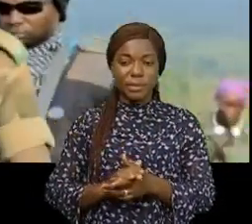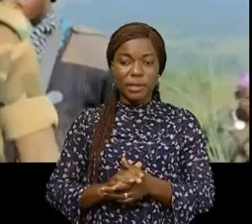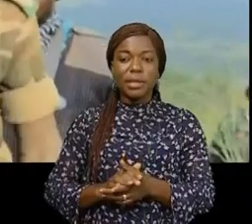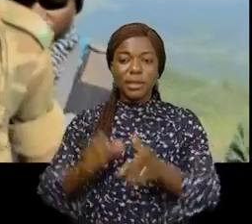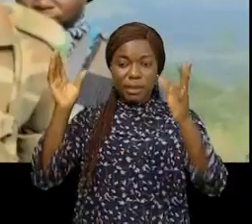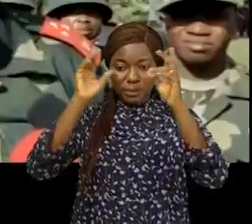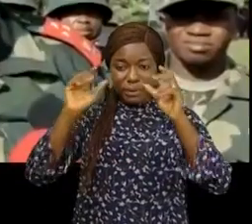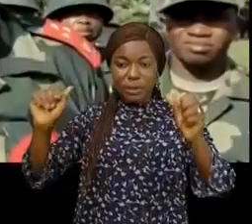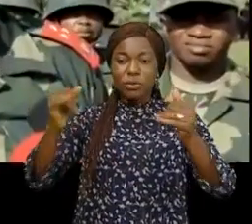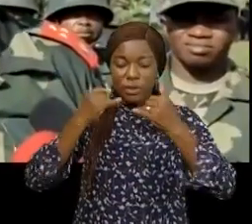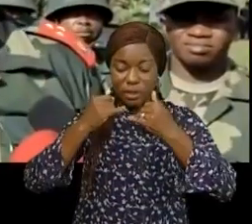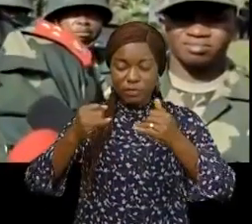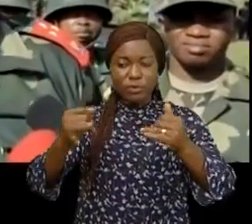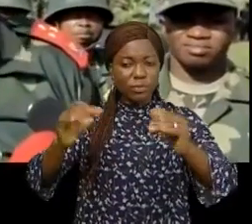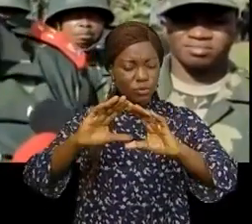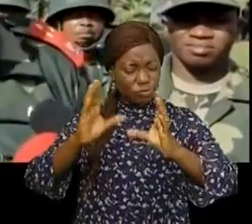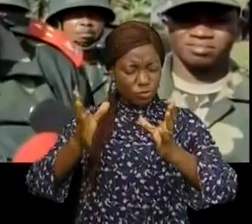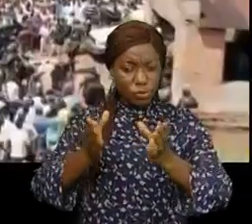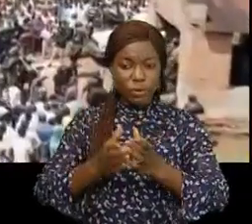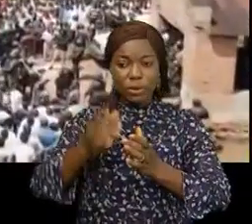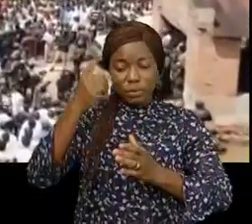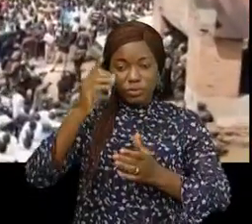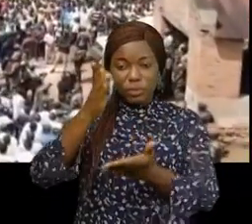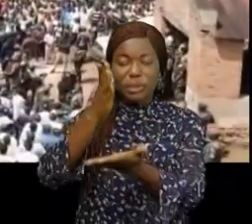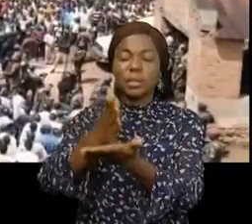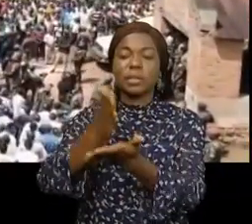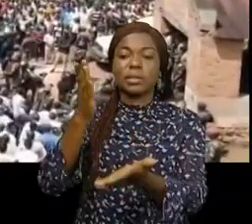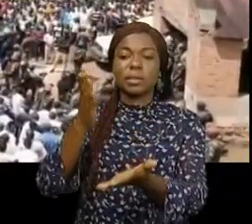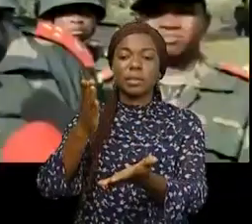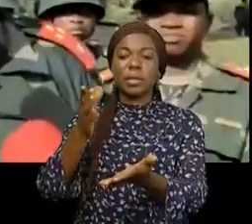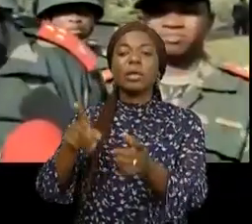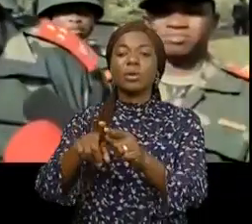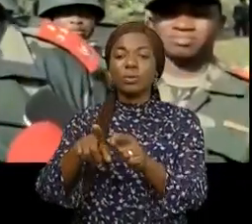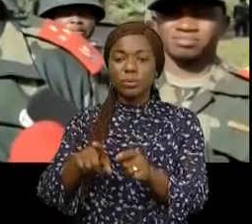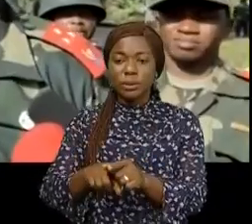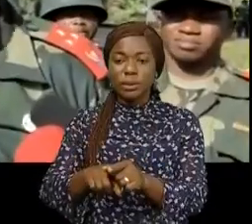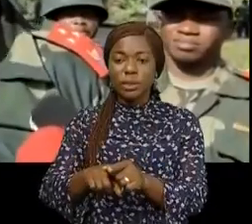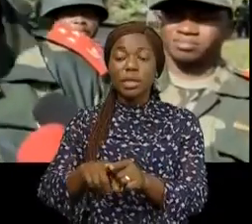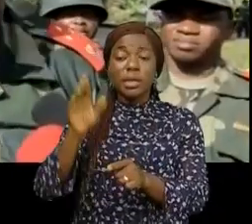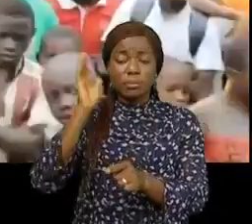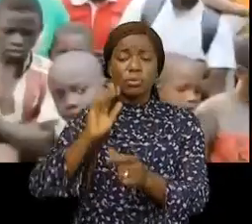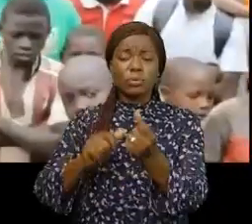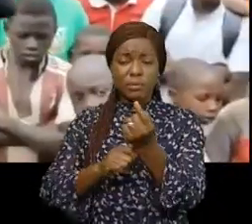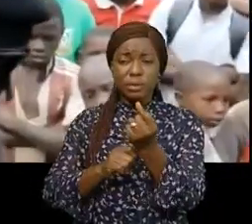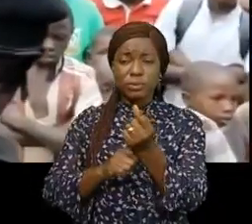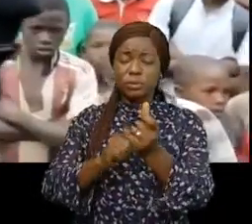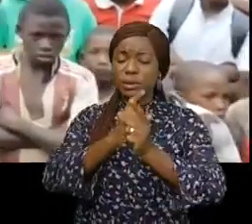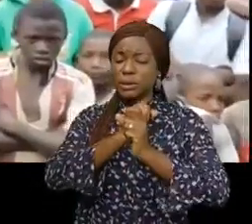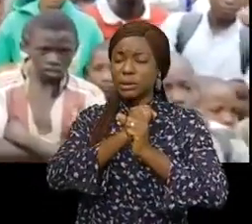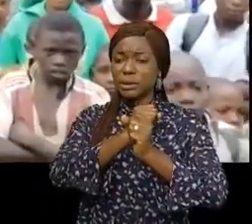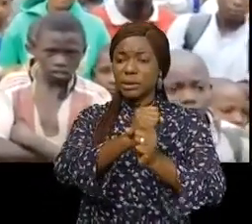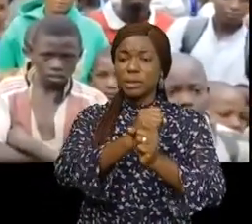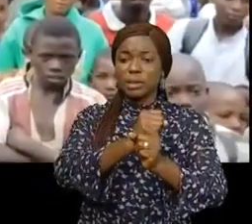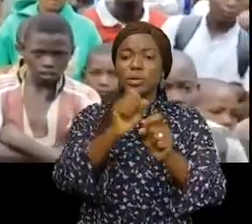nous a donné mission pour que cela s'arrête et pour que les bonnes gens soient sécurisés parce que les